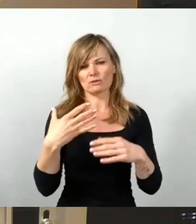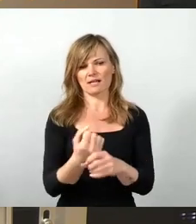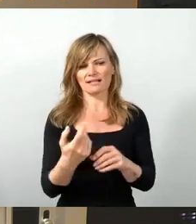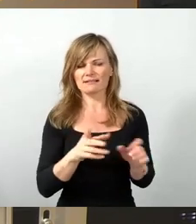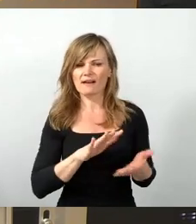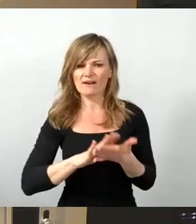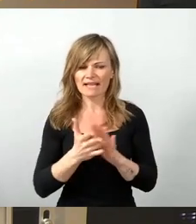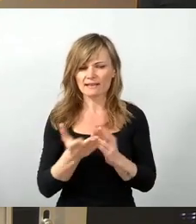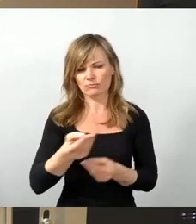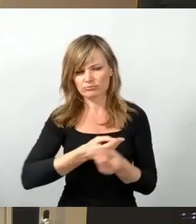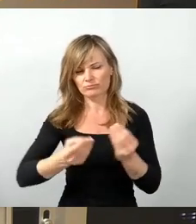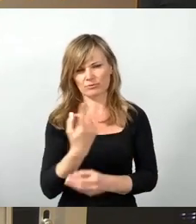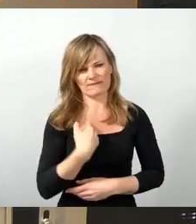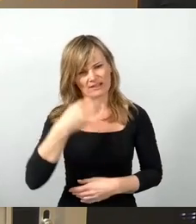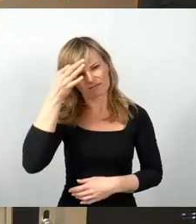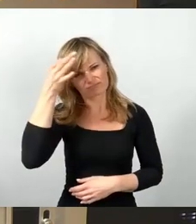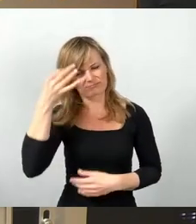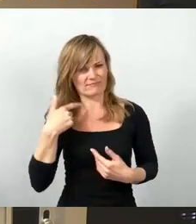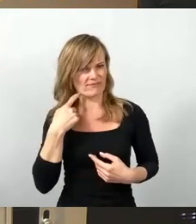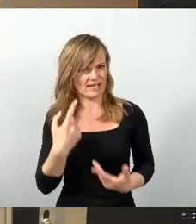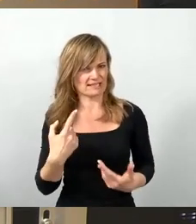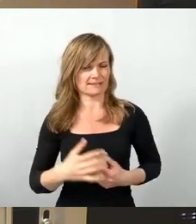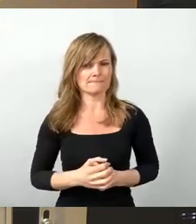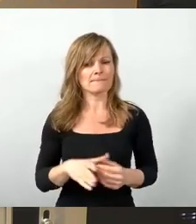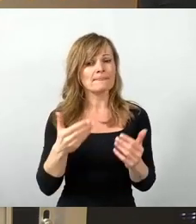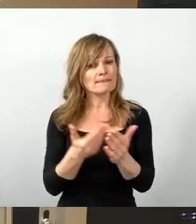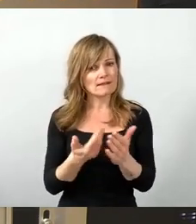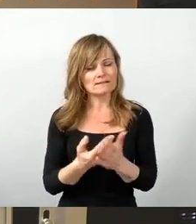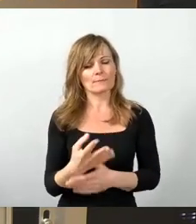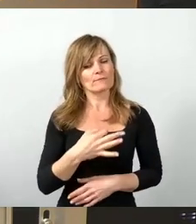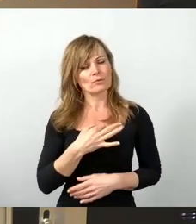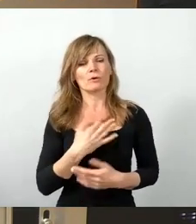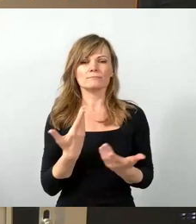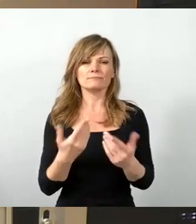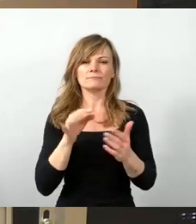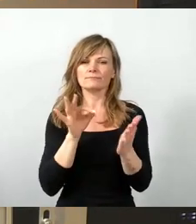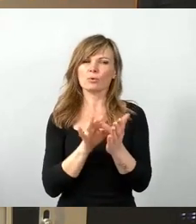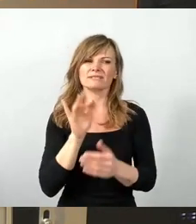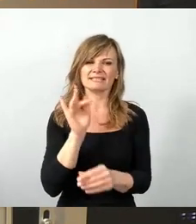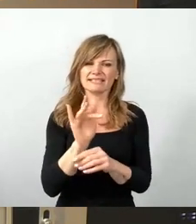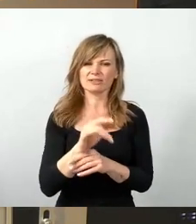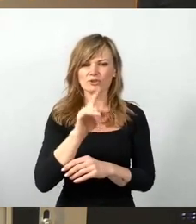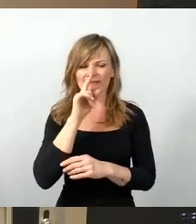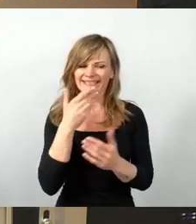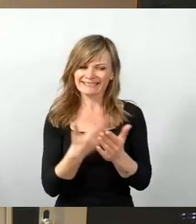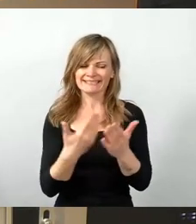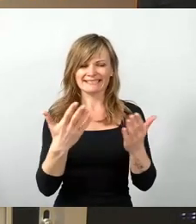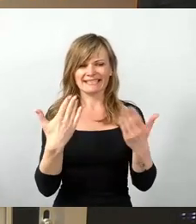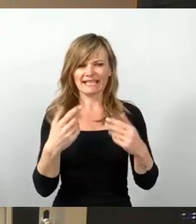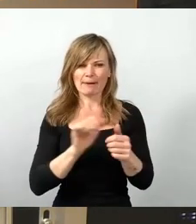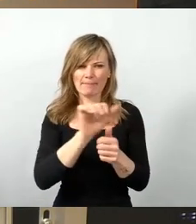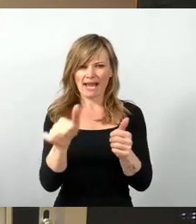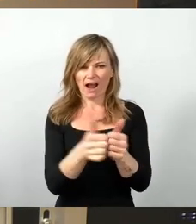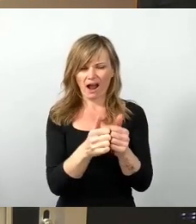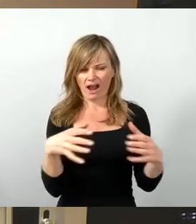Und dementsprechend war für uns auch immer so ein kritischer Punkt, wenn man diesen Klimabeirat zu stark auflädt, auch mit anderen Fragen und dort